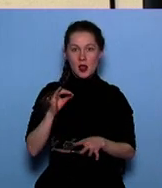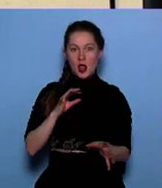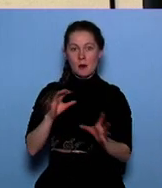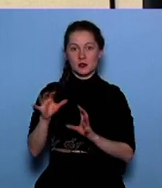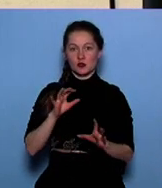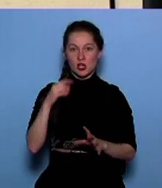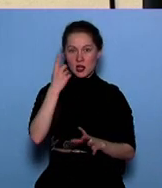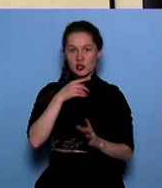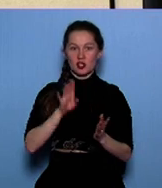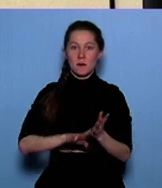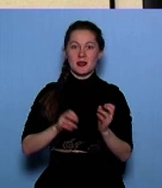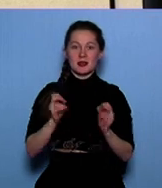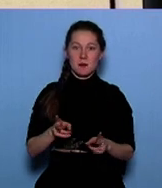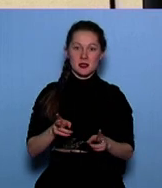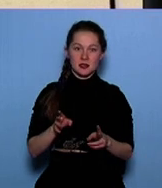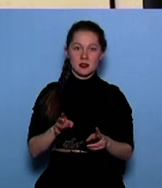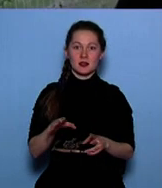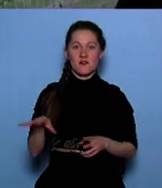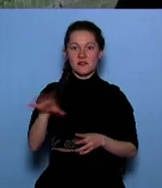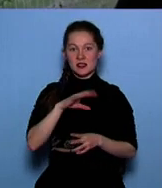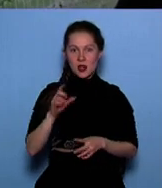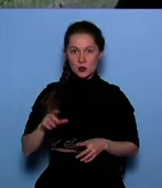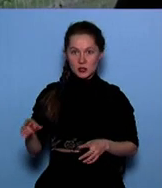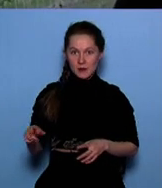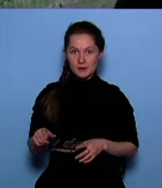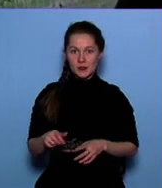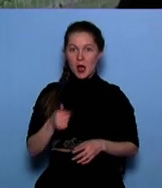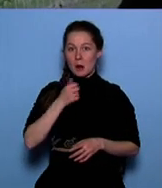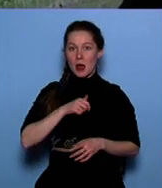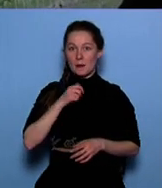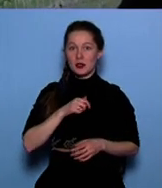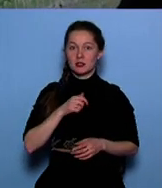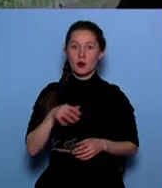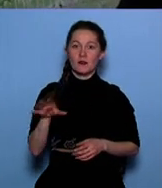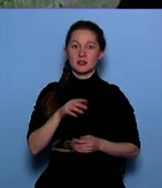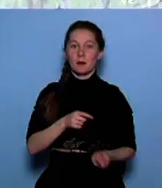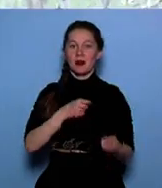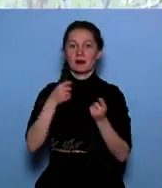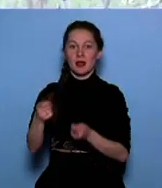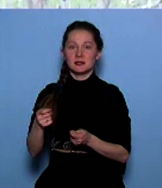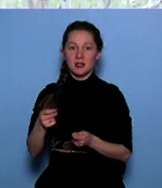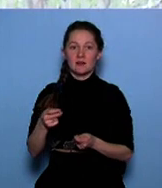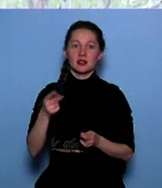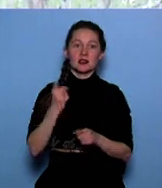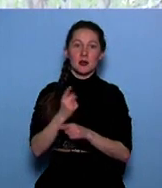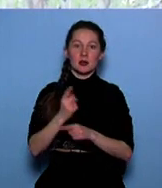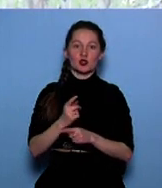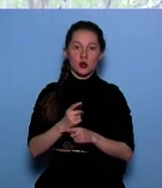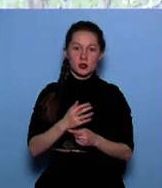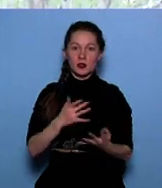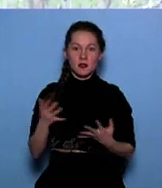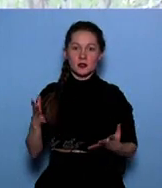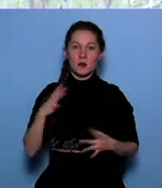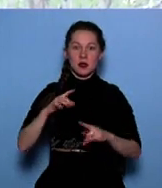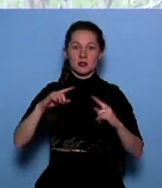личной безопасности как осужденных, так и персонала. Всего за попытку доставить осужденным запрещенные предметы с начала года в Удмуртии задержано